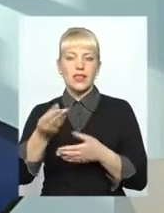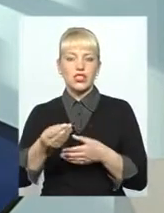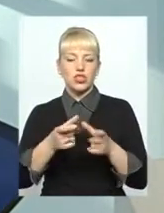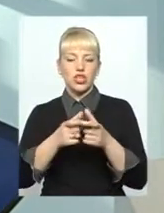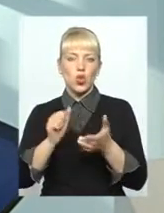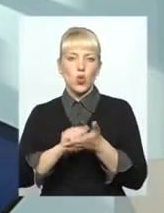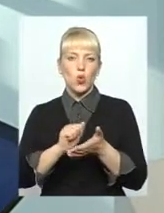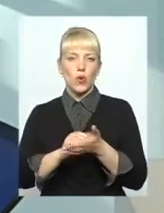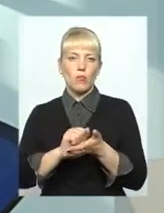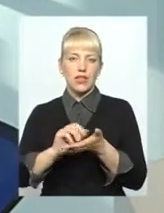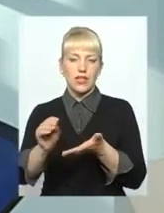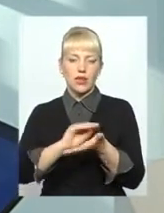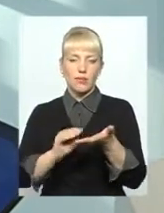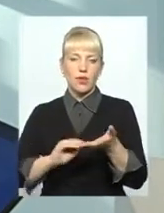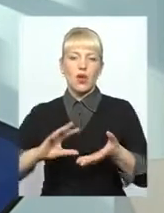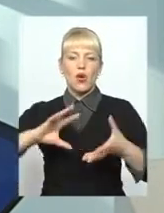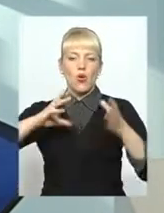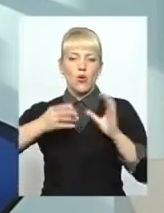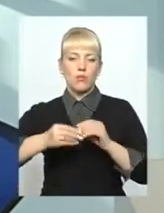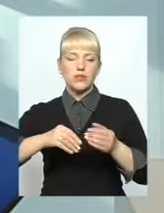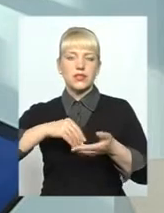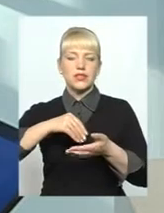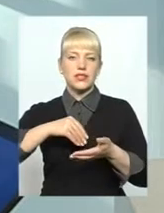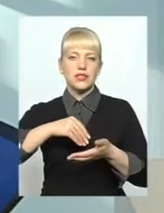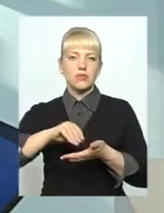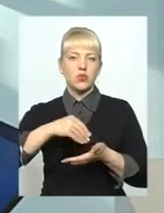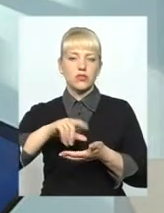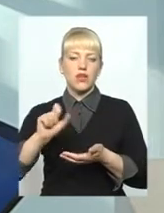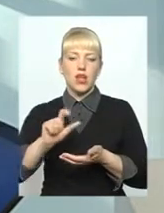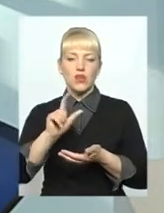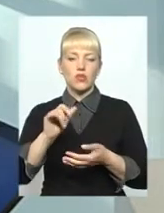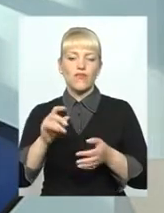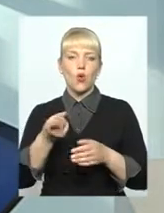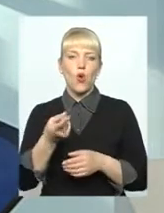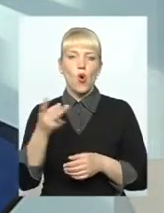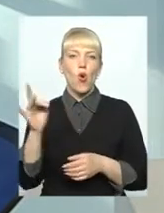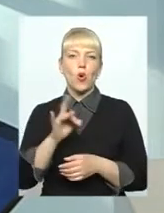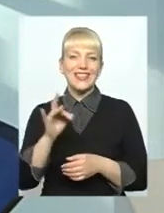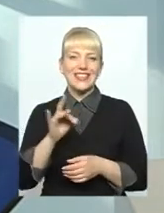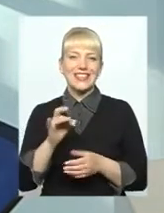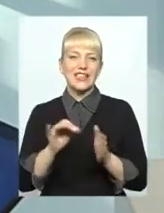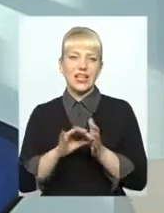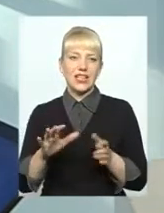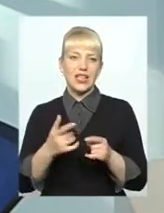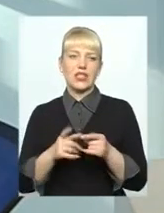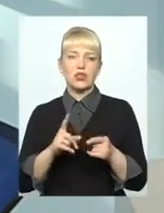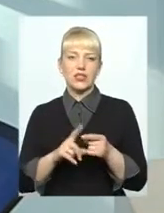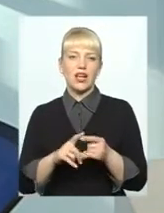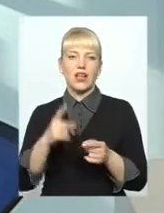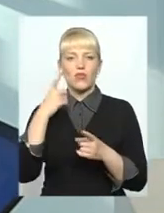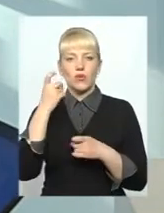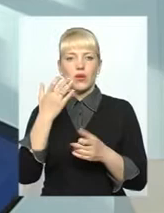отображали обсяг спожитого газу в одиницях енергії. Поки що ця інформація йде